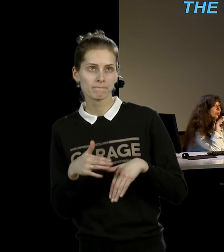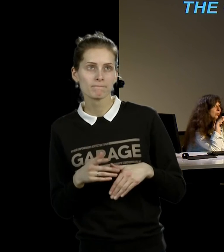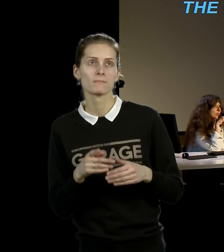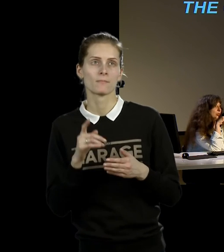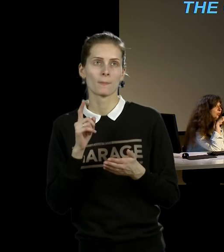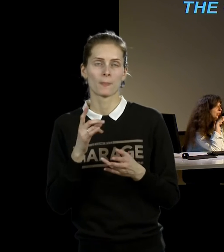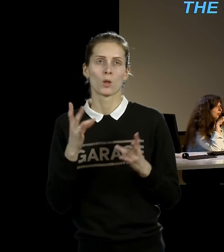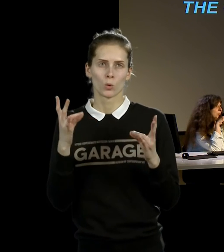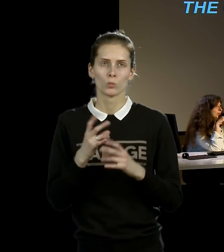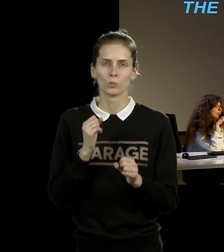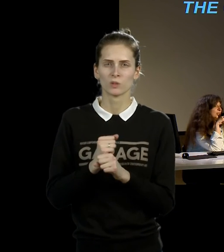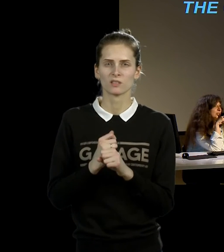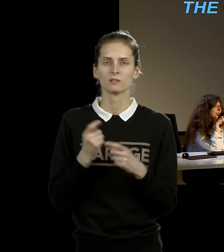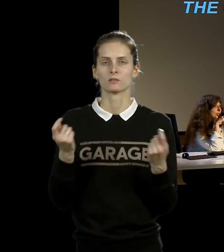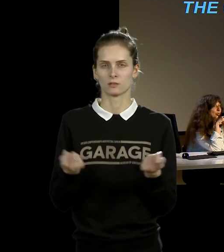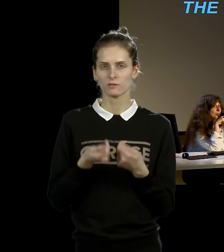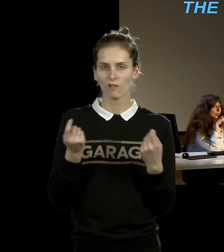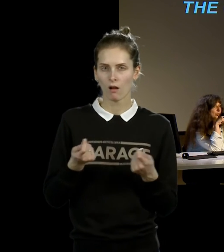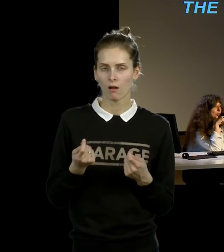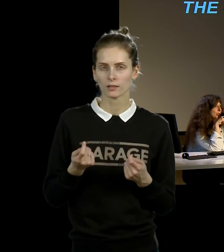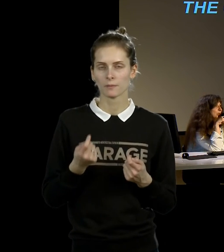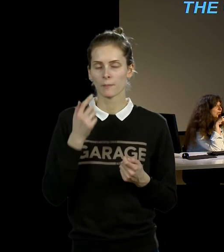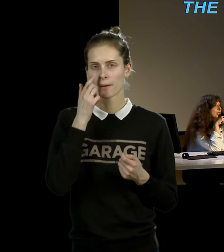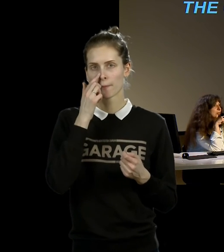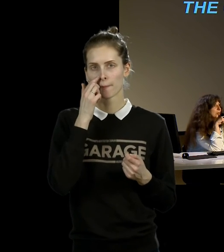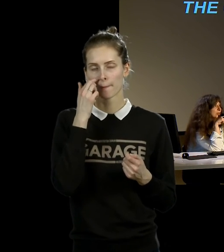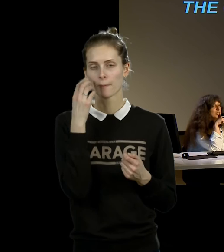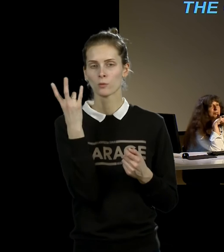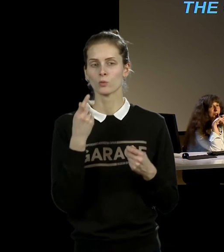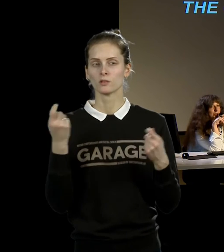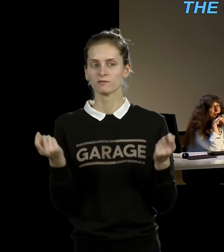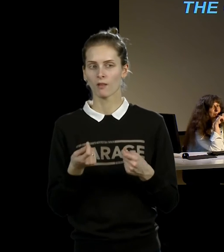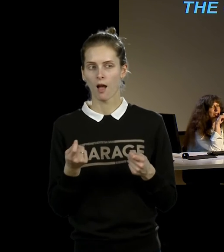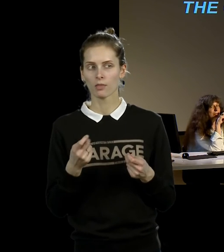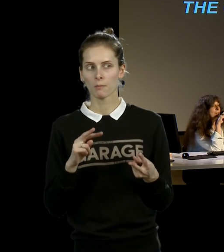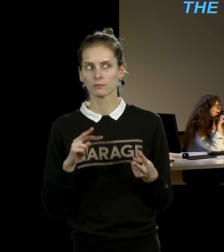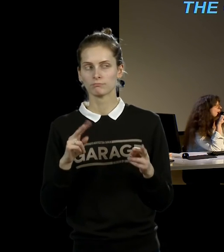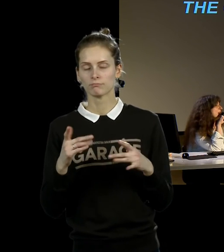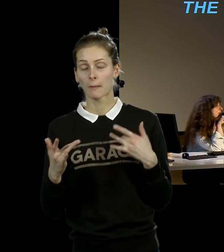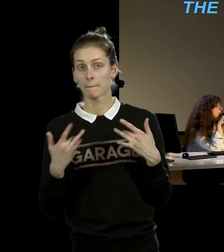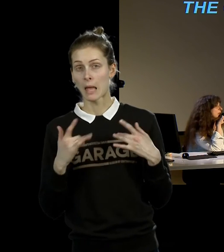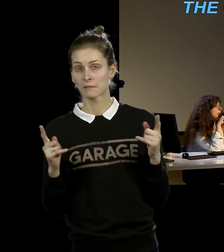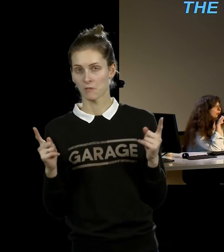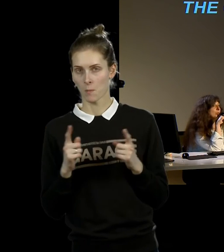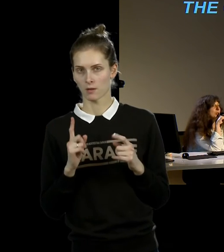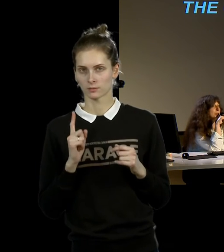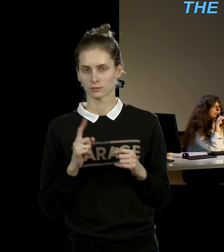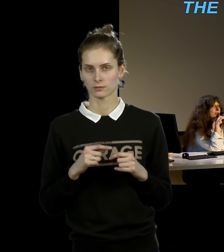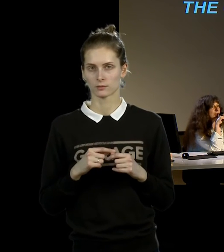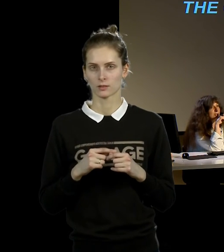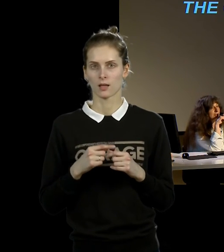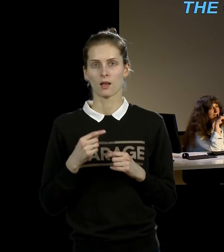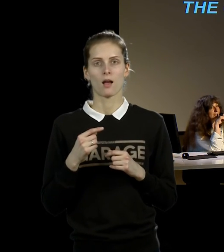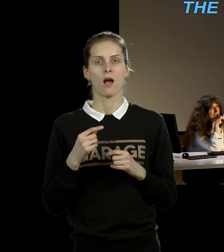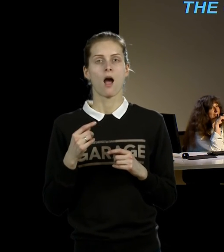в виде перформанса. Еще в начале 80-х они начинают думать о том, что такой идеальный свадебный перформанс была бы прогулка по